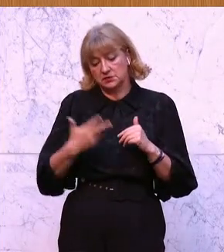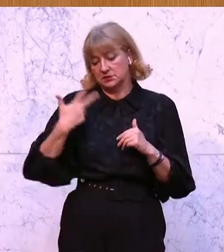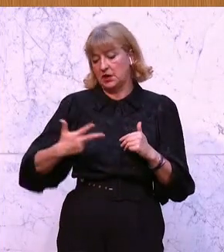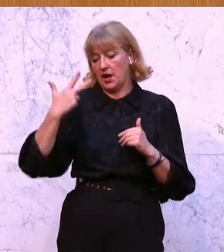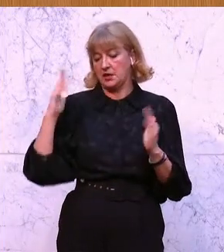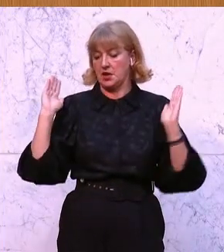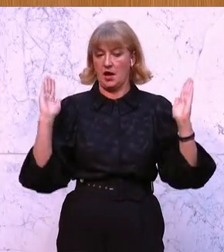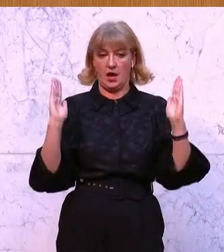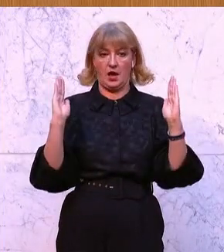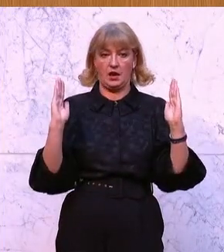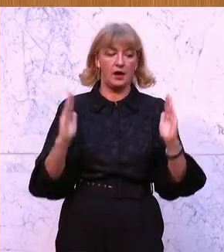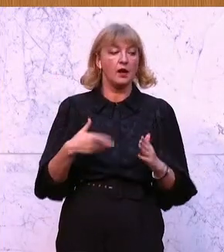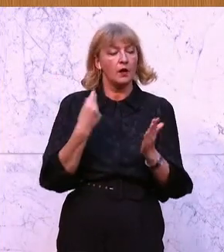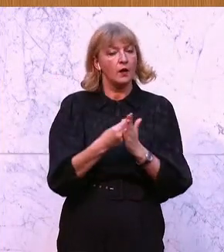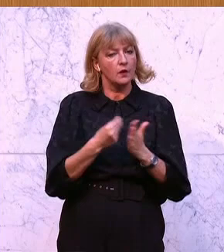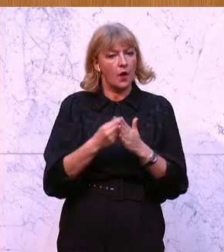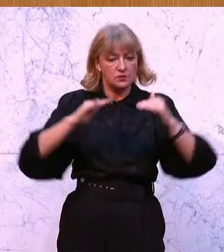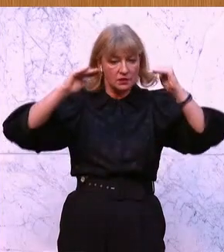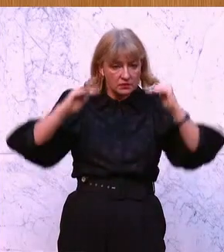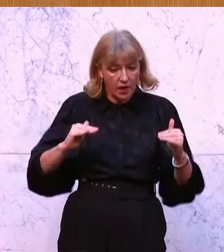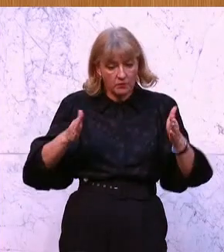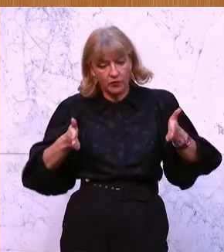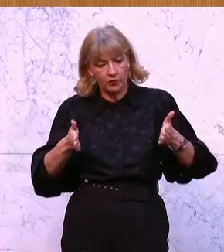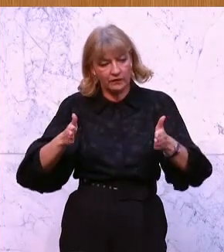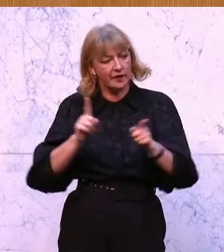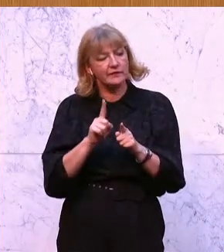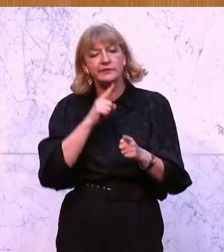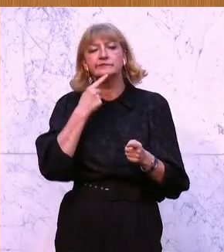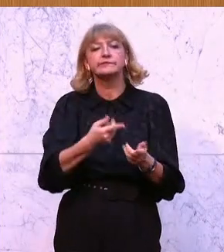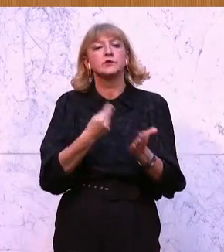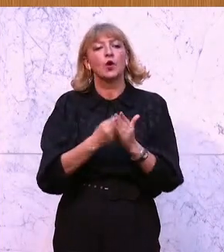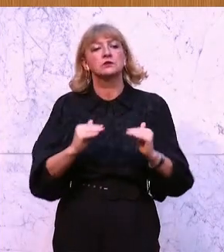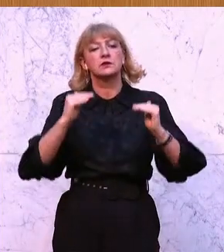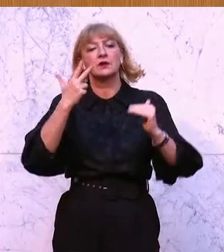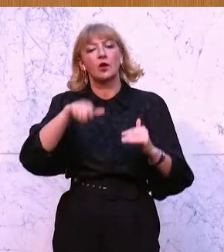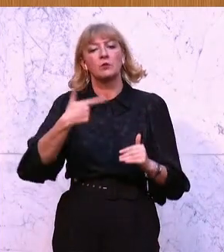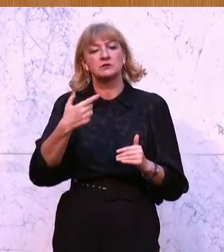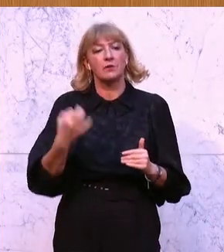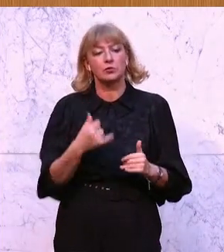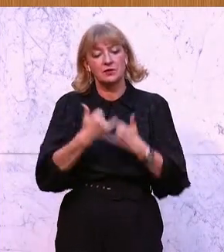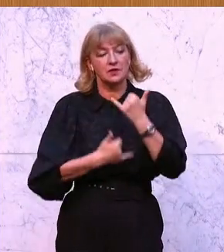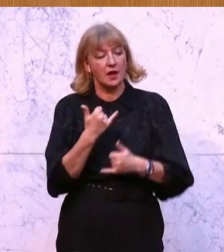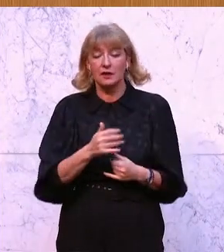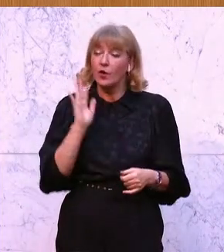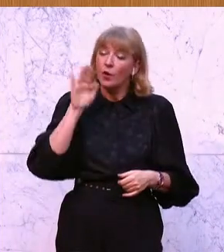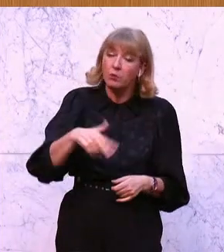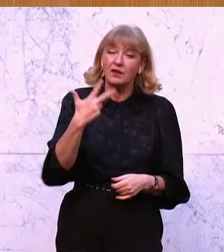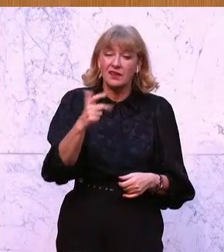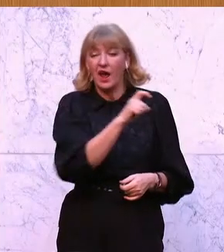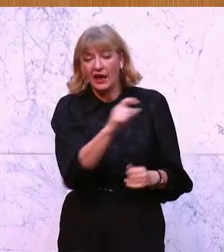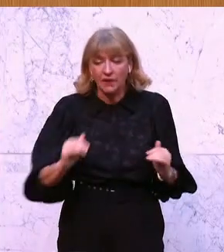drei Jahren der Kostendämpfungspfad, also die vorgegebene Kostensteigerung von 3,2% pro Jahr um mehr als das